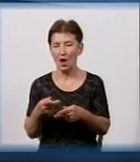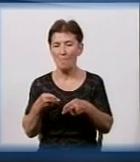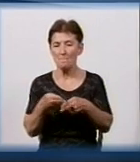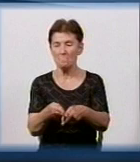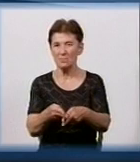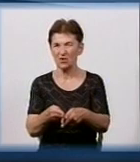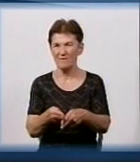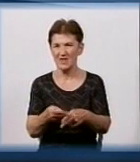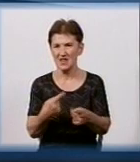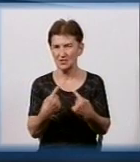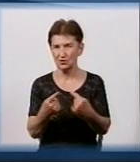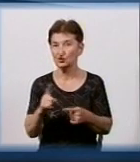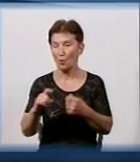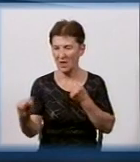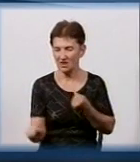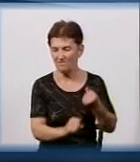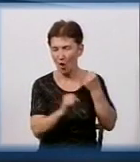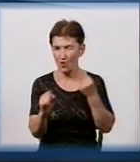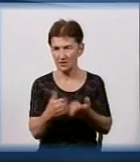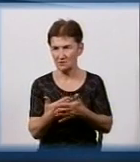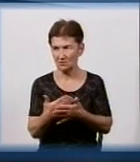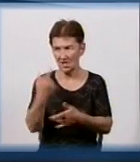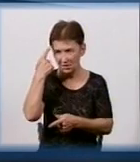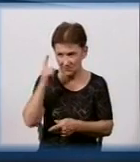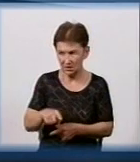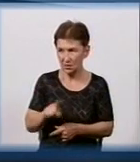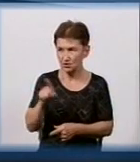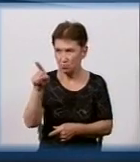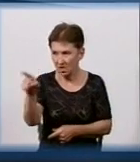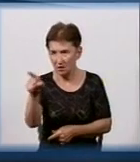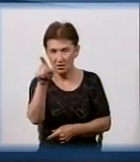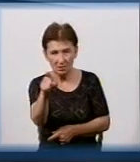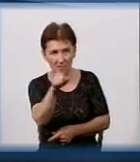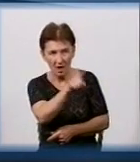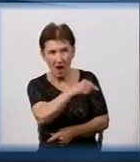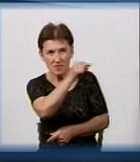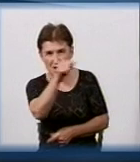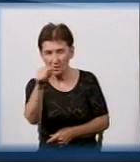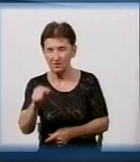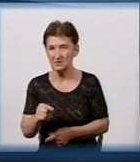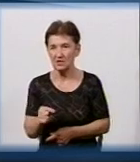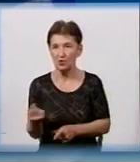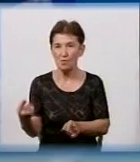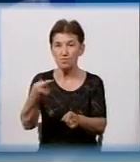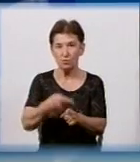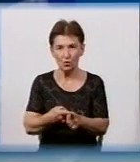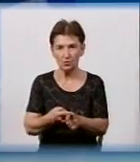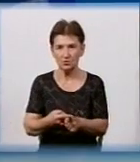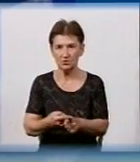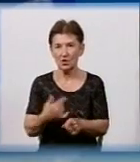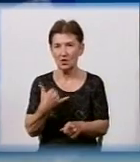Тобто, аби двірник знав, що це не просто написання реклама сайту з наркотиками. Звісно, плюс ще ми з